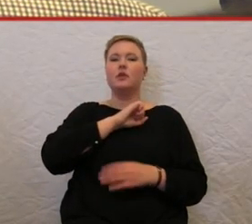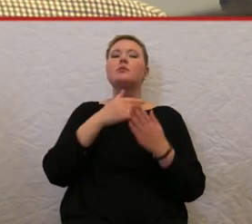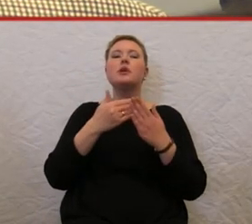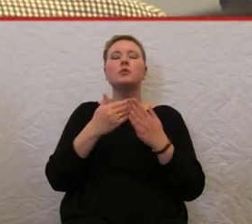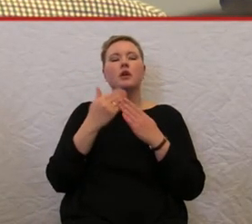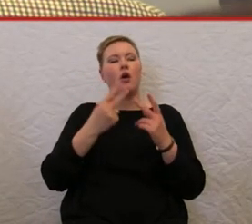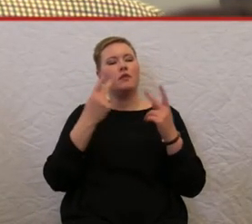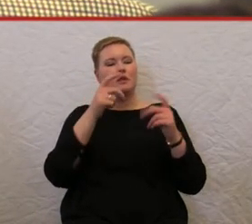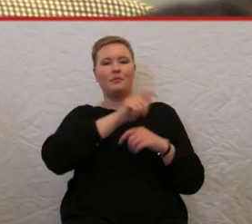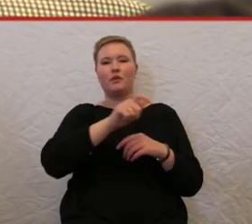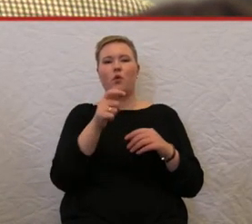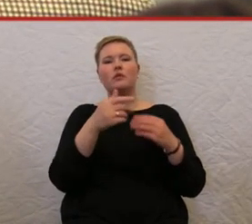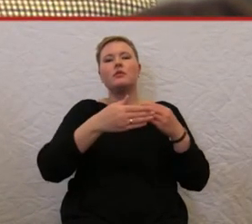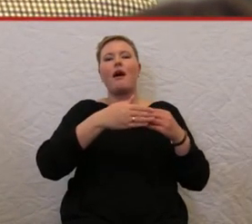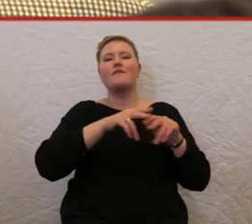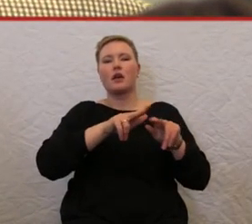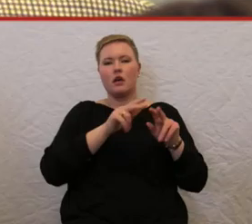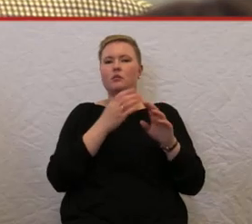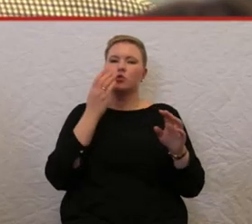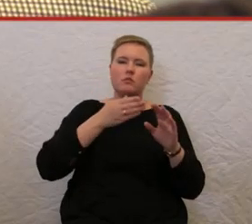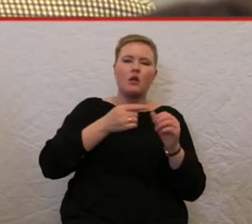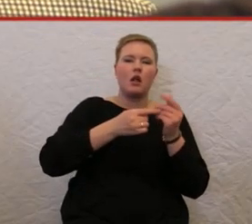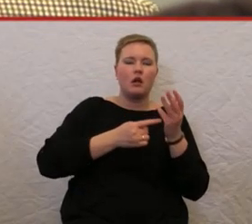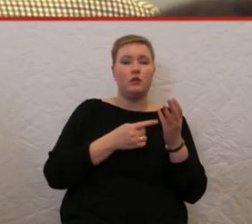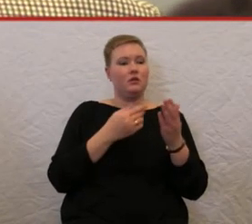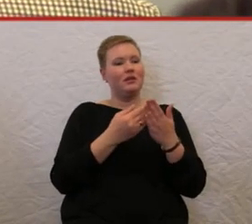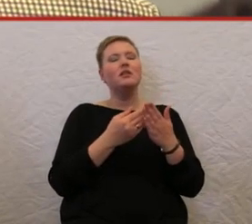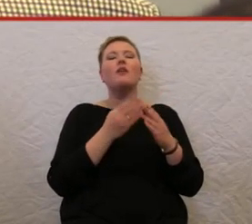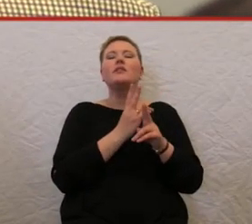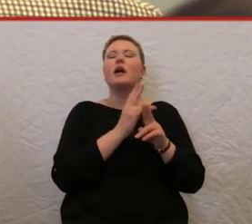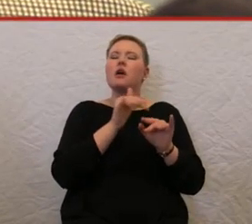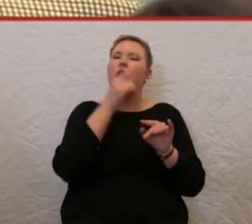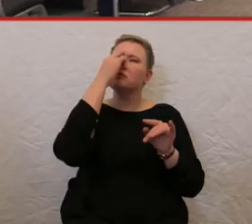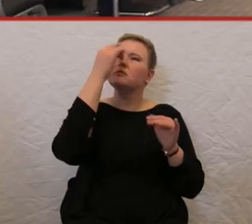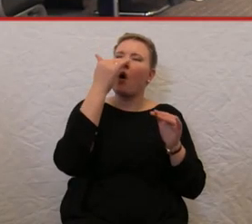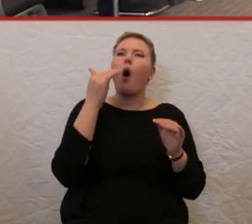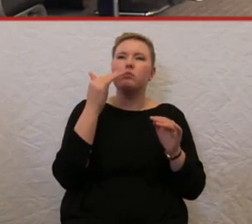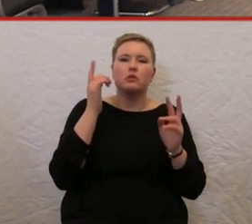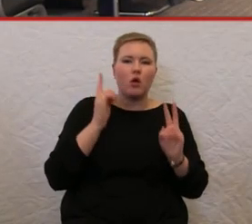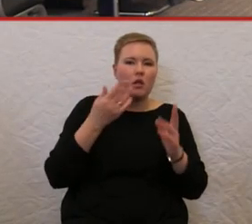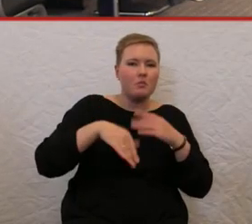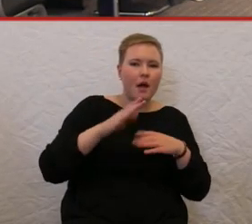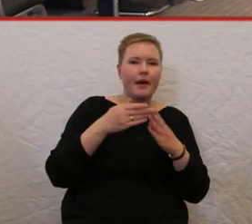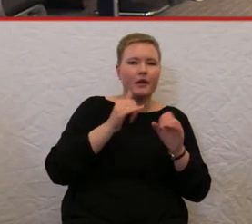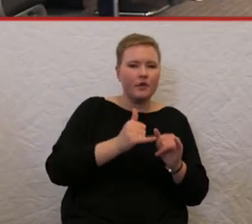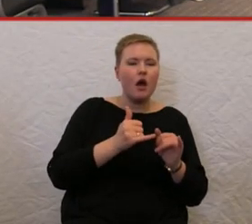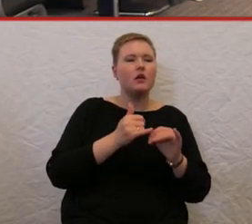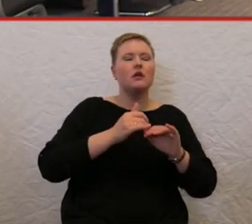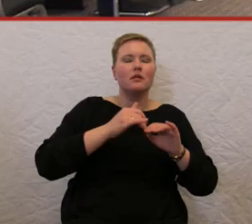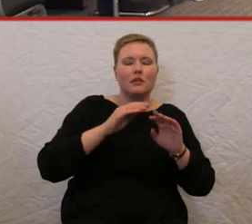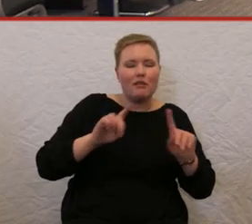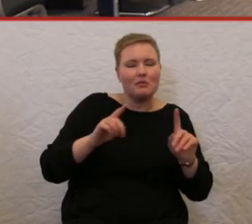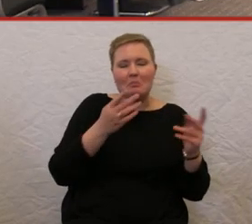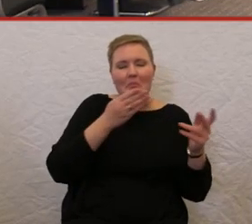zumindest darüber nachdenkt, barrierefreier zu werden, ist ja schon mal ein Erfolg. Und dass da auch wirklich in den letzten zehn Jahren